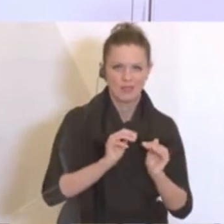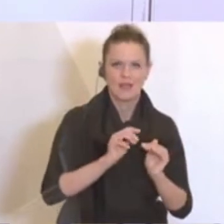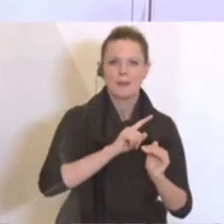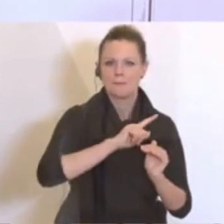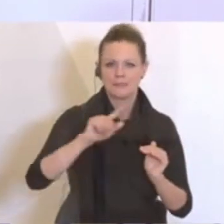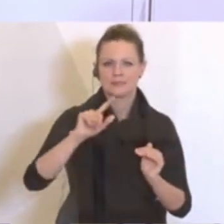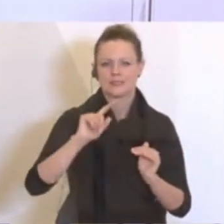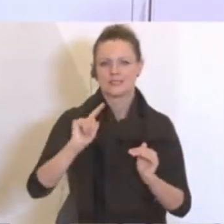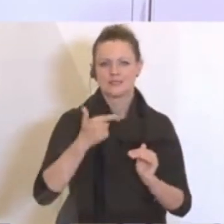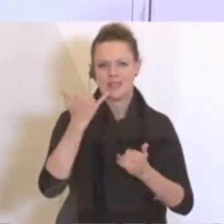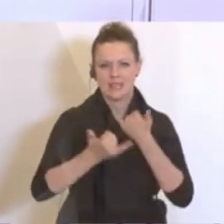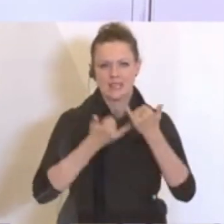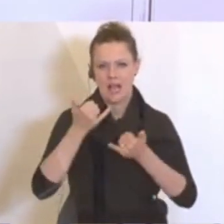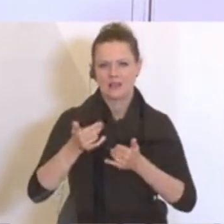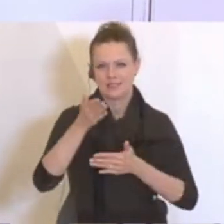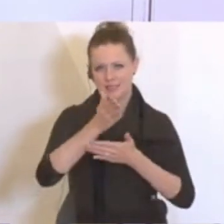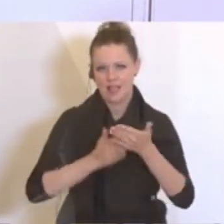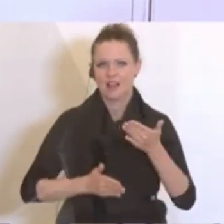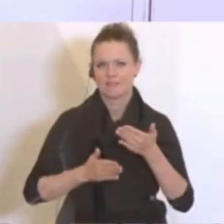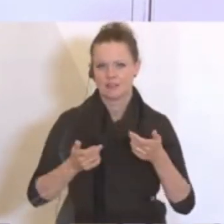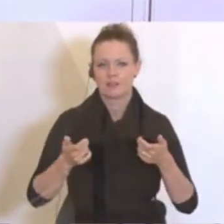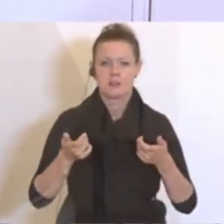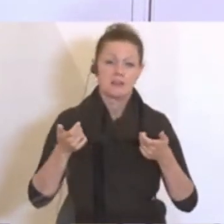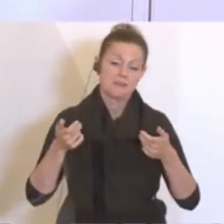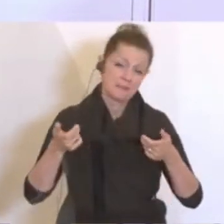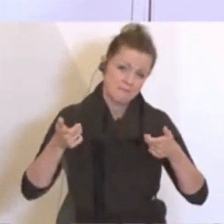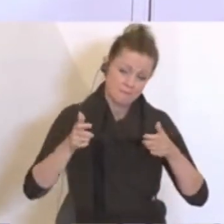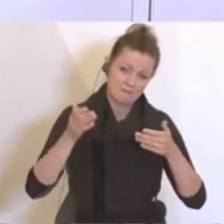befristet, also für dieses Jahr vorgesehen.